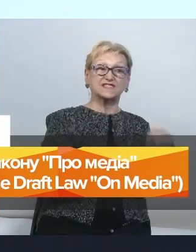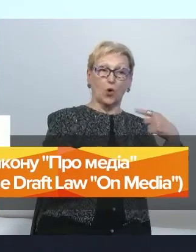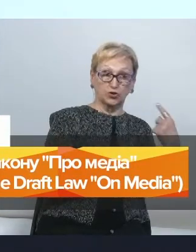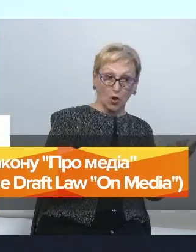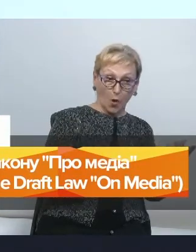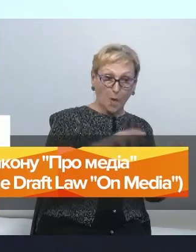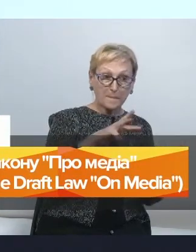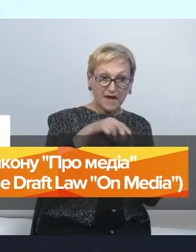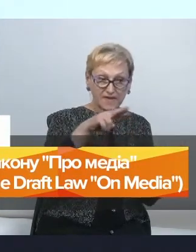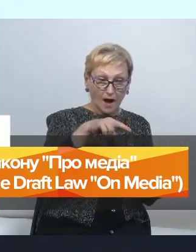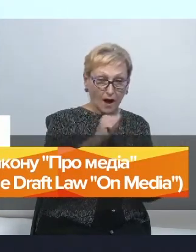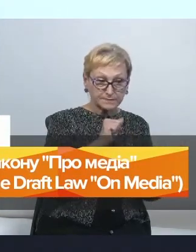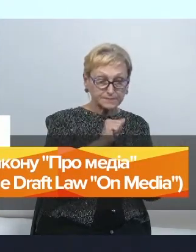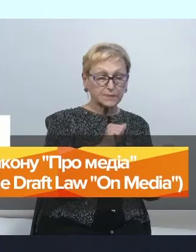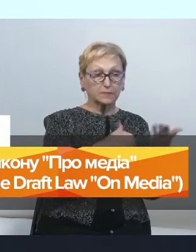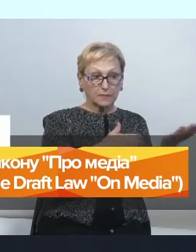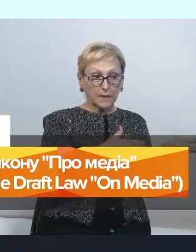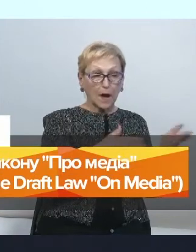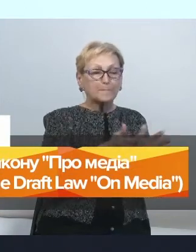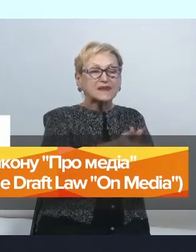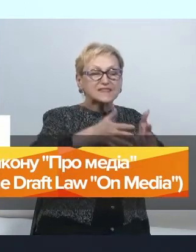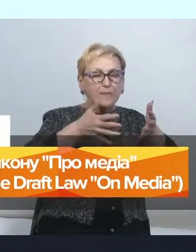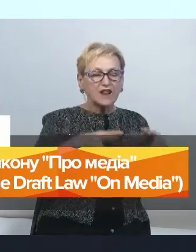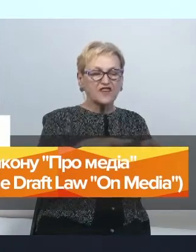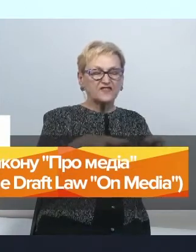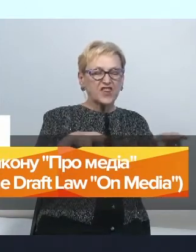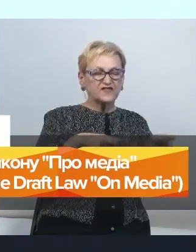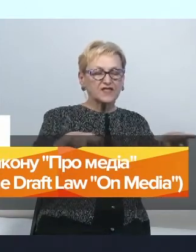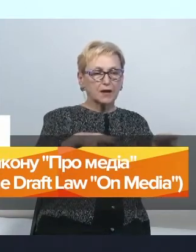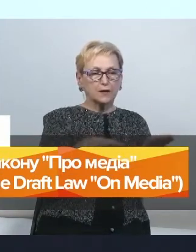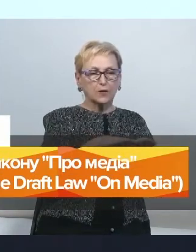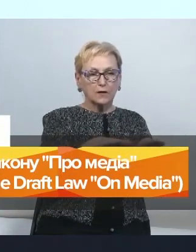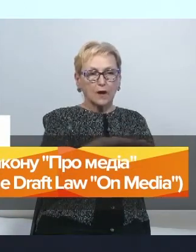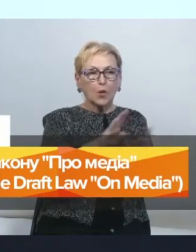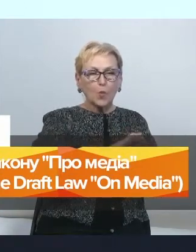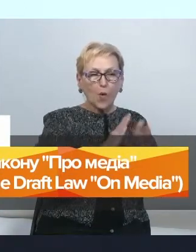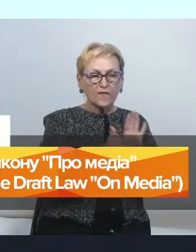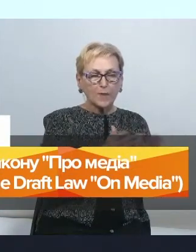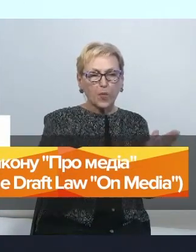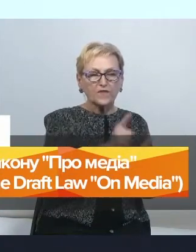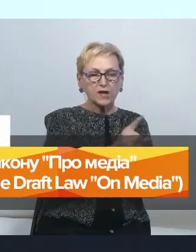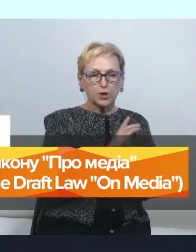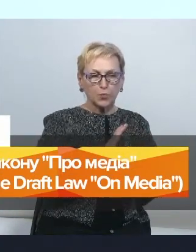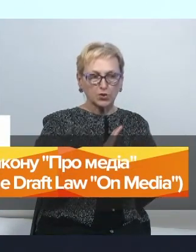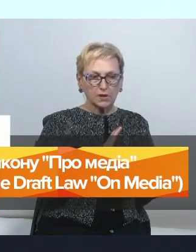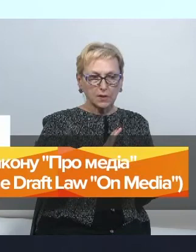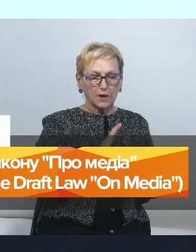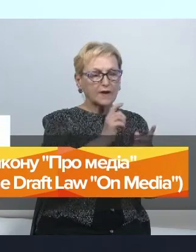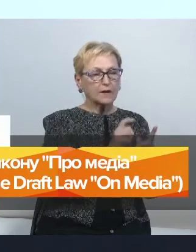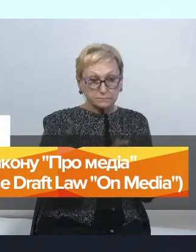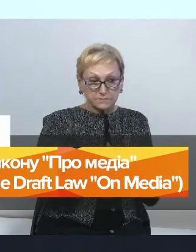медіа, які мають бути в максимально, скажімо так, рівних умовах з точки зору, наприклад, відповідальності за той чи інший контент.